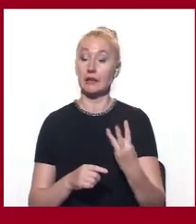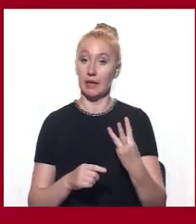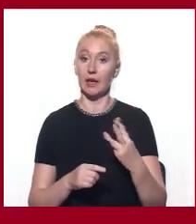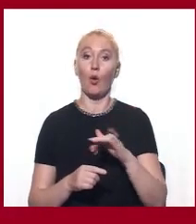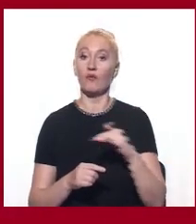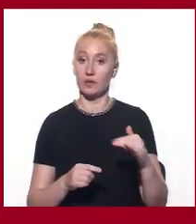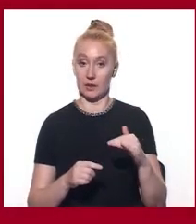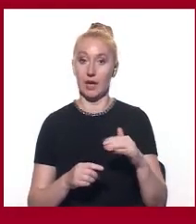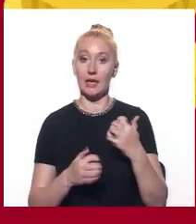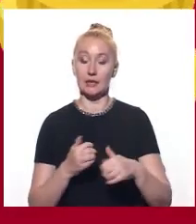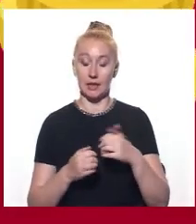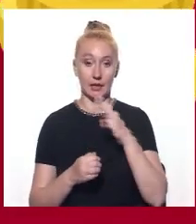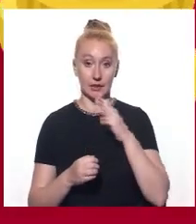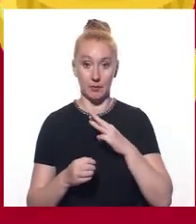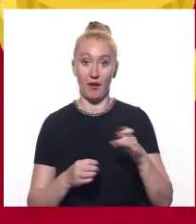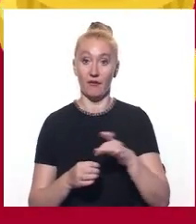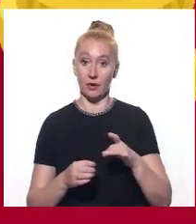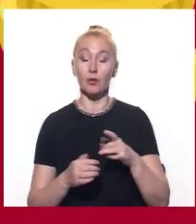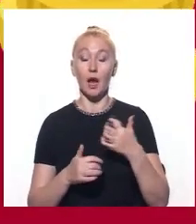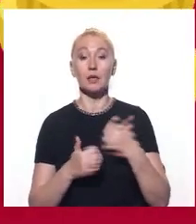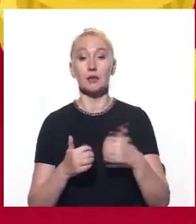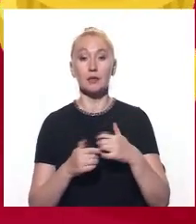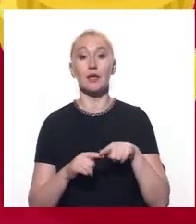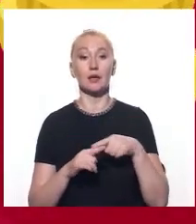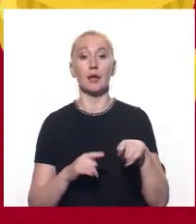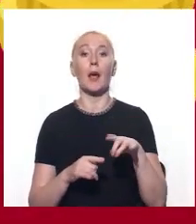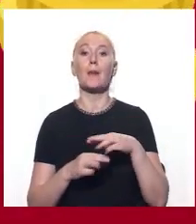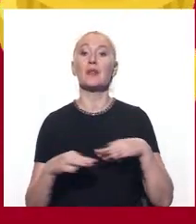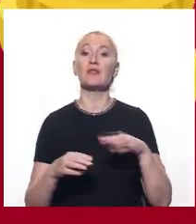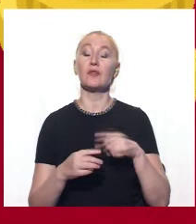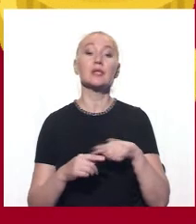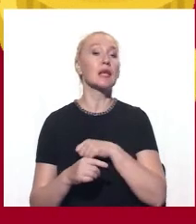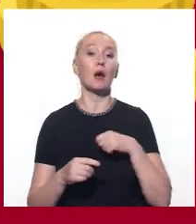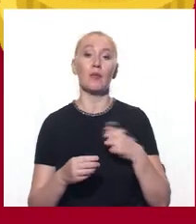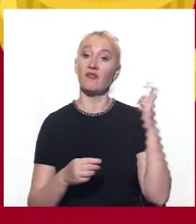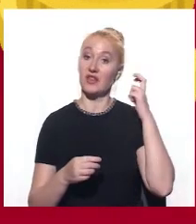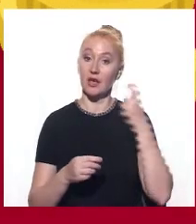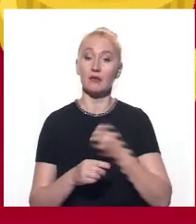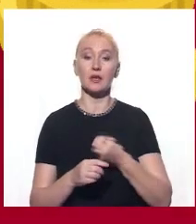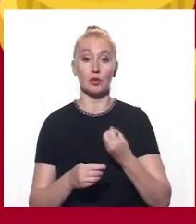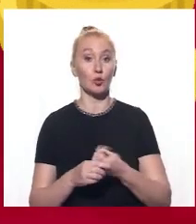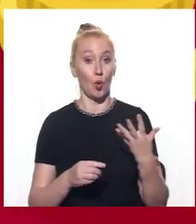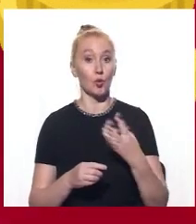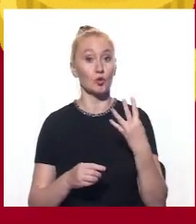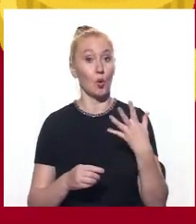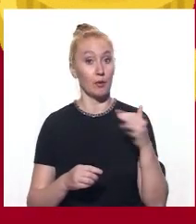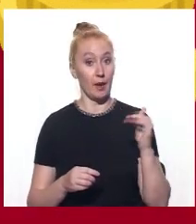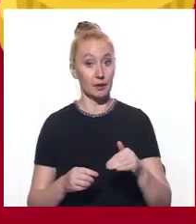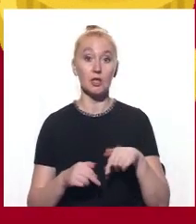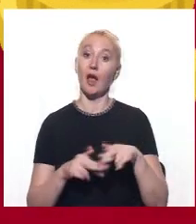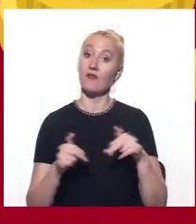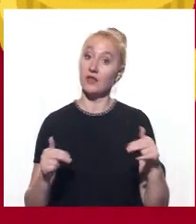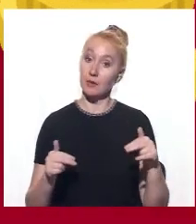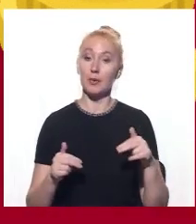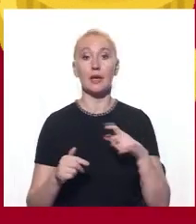офіційні зарплатні у регіоні. За розрахунками середніх зарплат Мінфіну, в Києві найдорожчий контракт коштуватиме 45 тисяч. А, наприклад, у Дніпрі